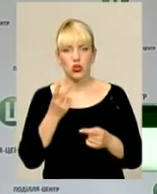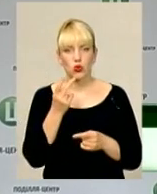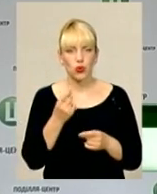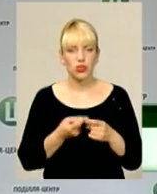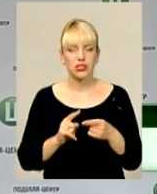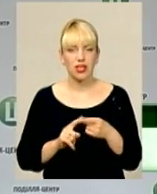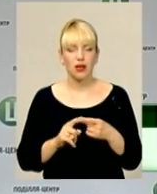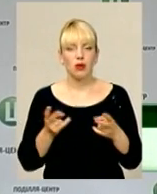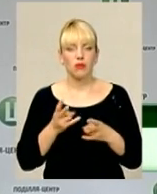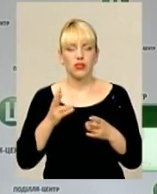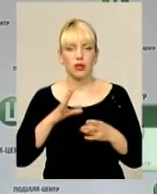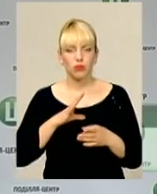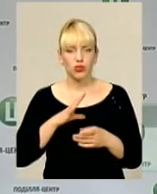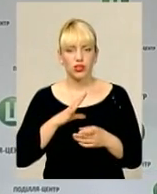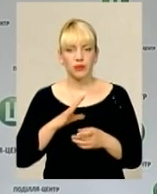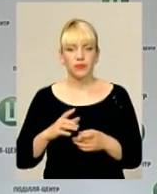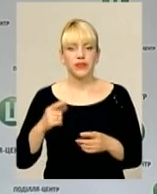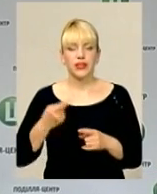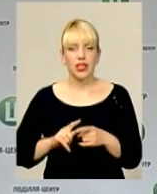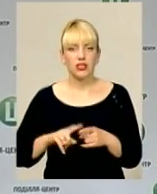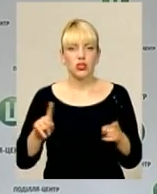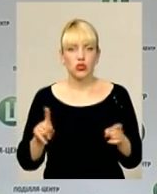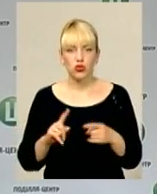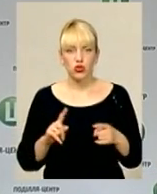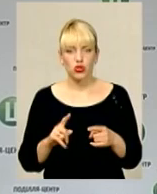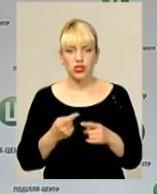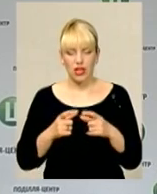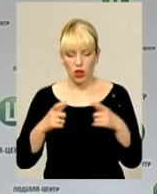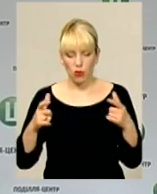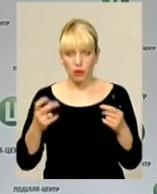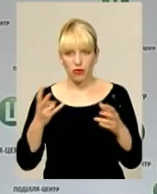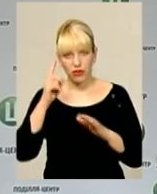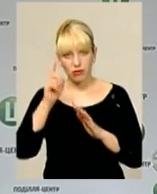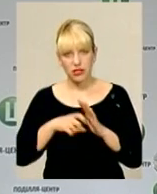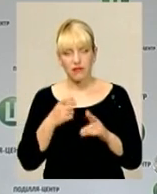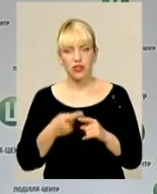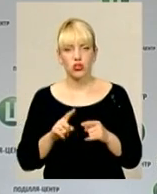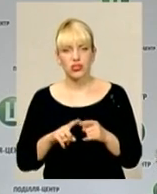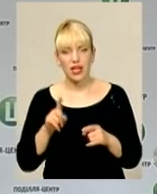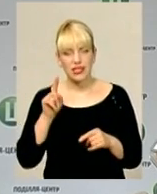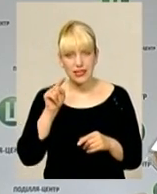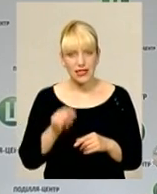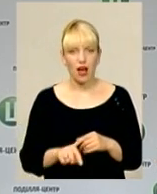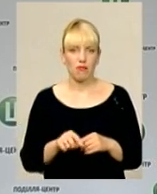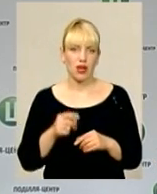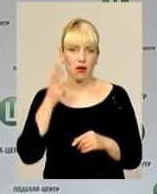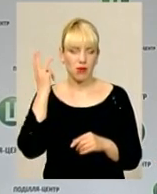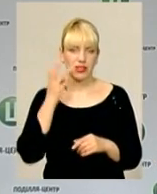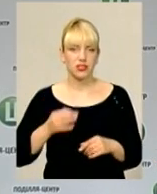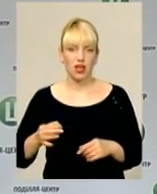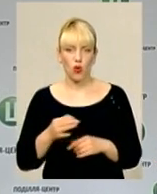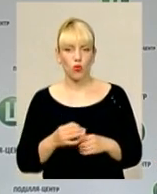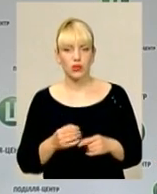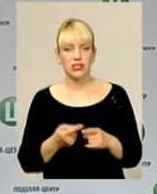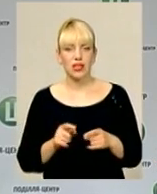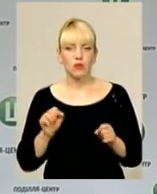має бути те, що даний логотип мають візнавати, що це буде саме безпосередньо Хмельницька область,